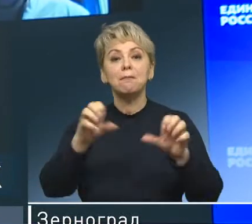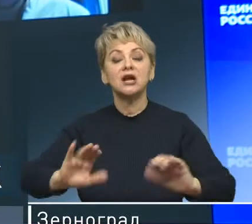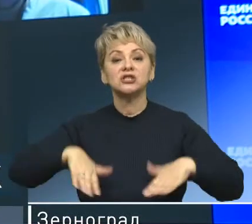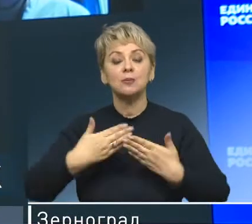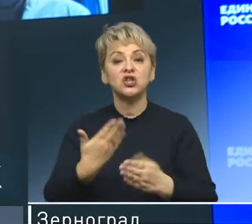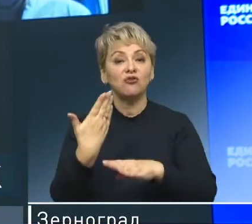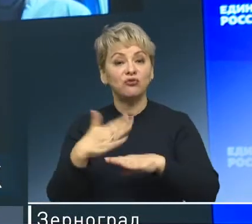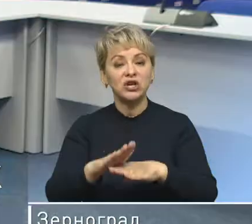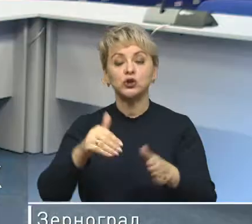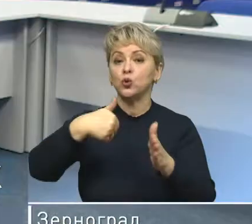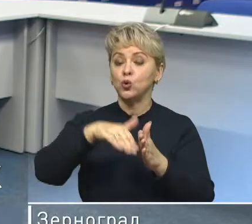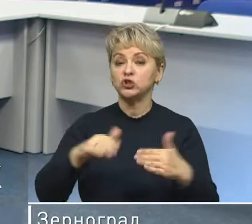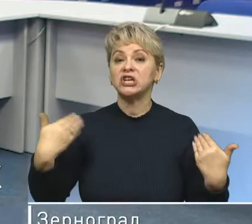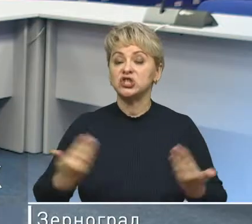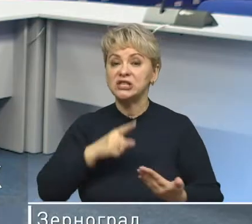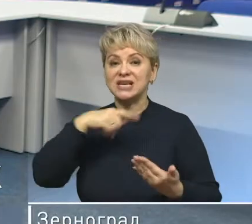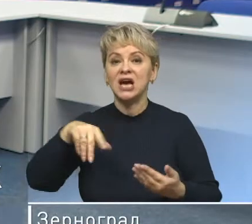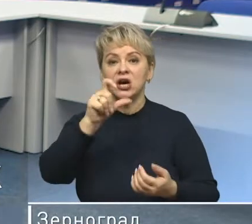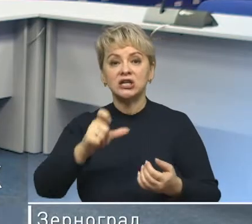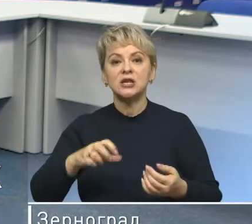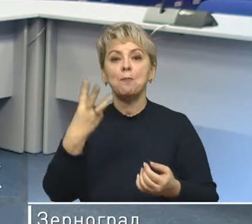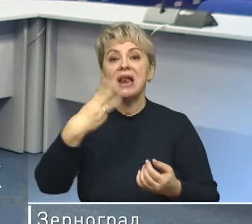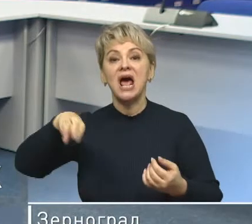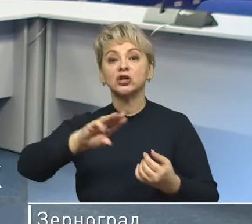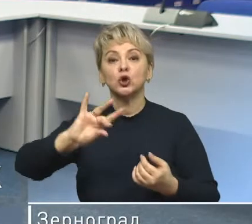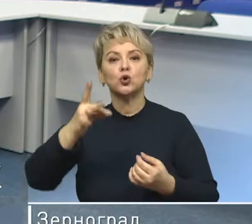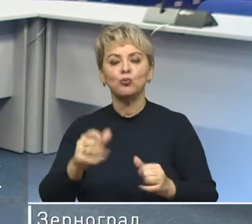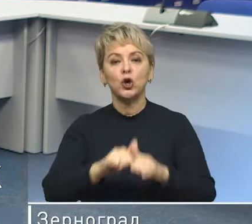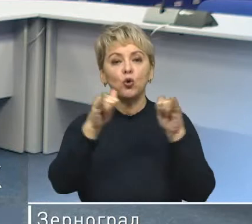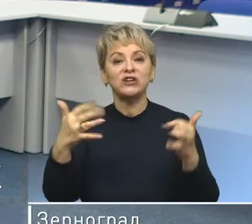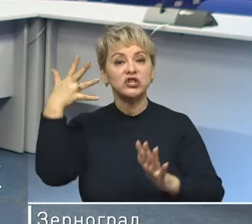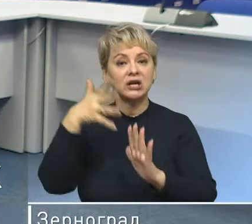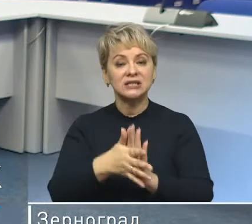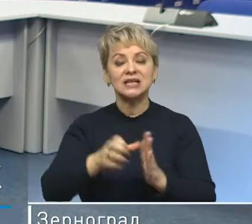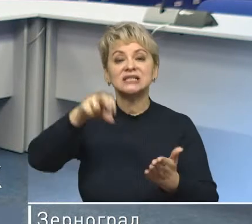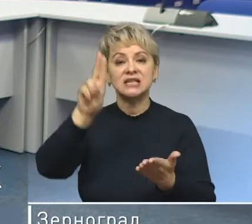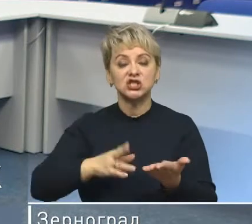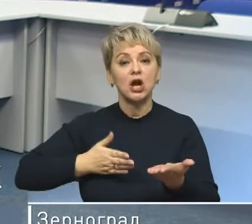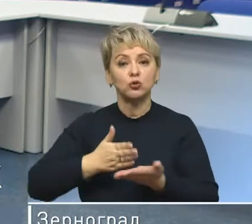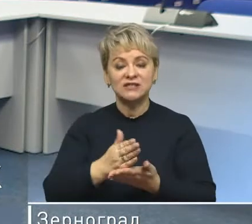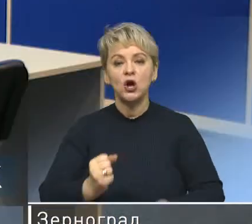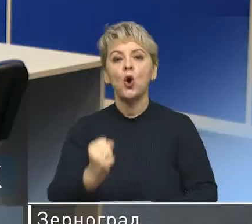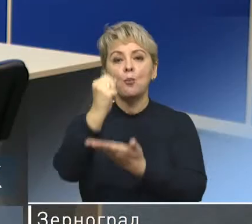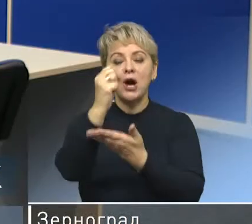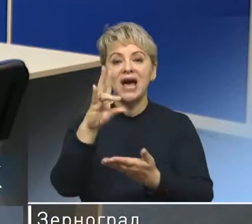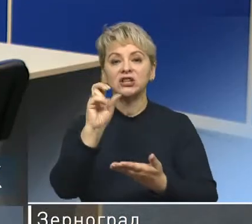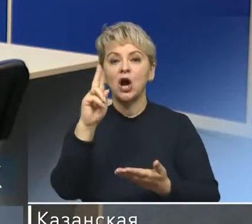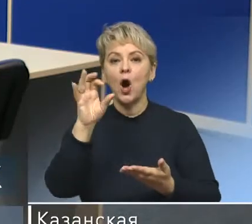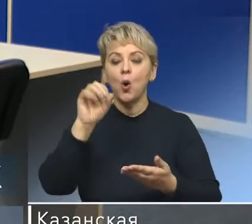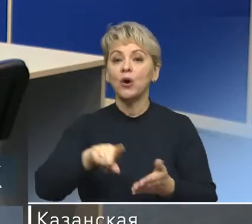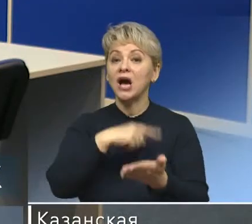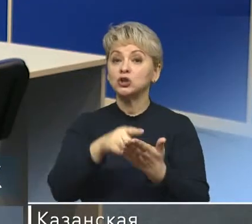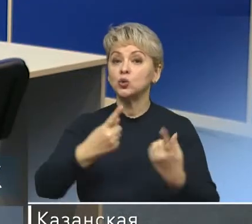предлагает выделить на улучшение жизни россиян миллиарды рублей, увеличить расходы на социальную сферу, поддержку НКО и